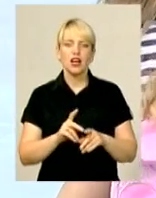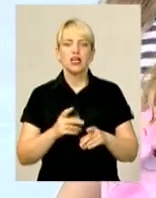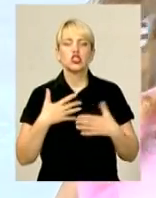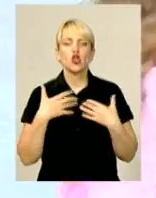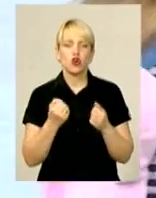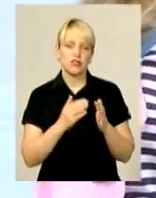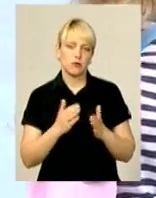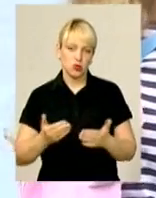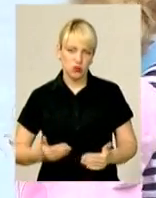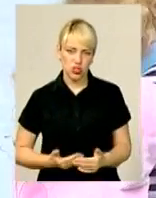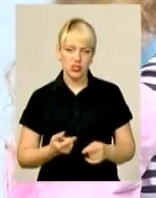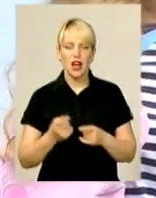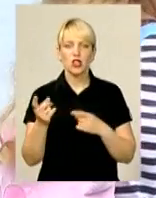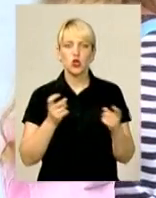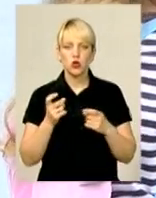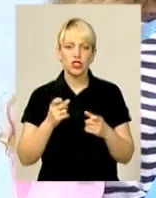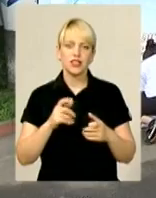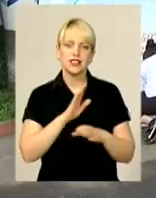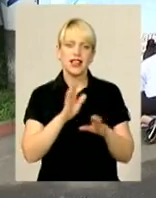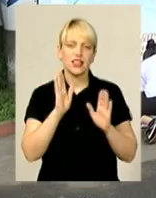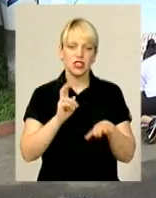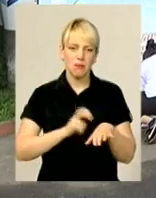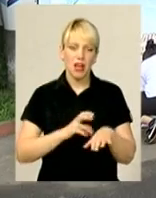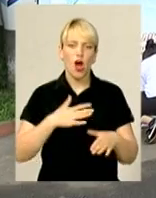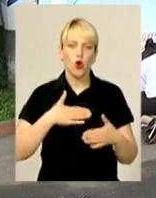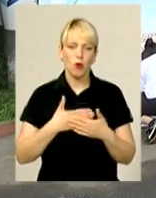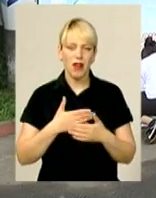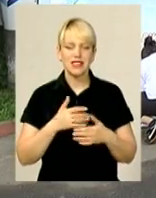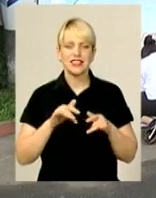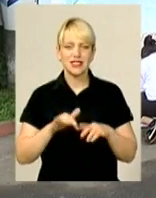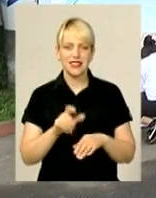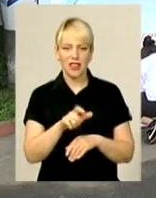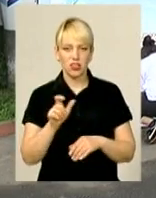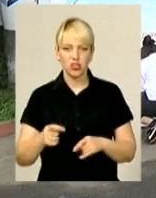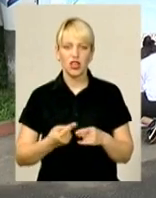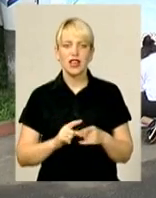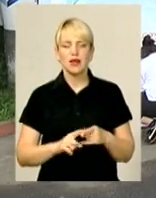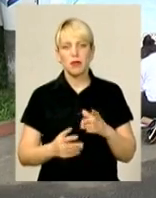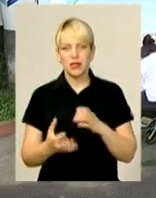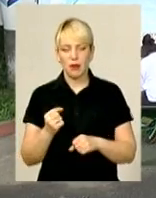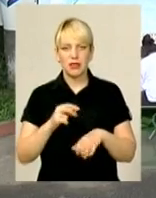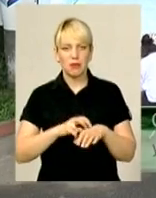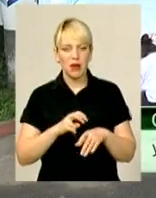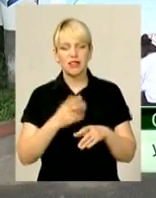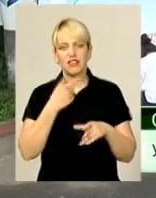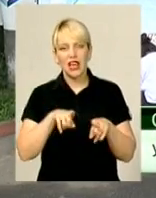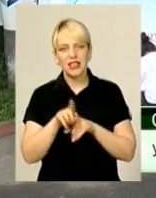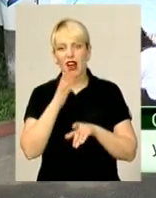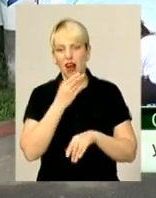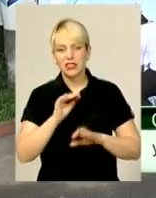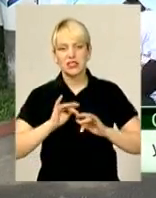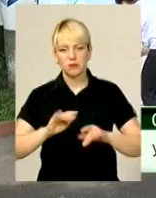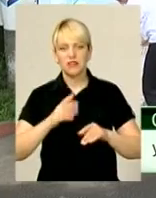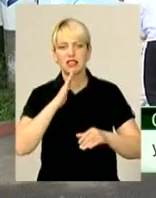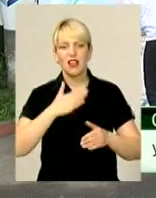долучились не лише медики, а й громадські діячі. «Підтримати медиків в такій гарній справі – це наш святий обов'язок. І дуже радісно,